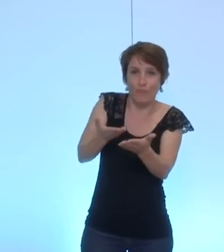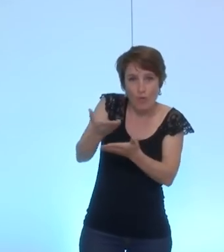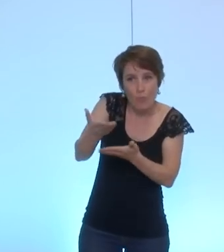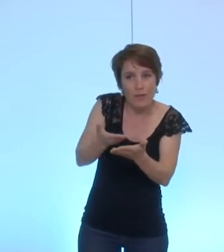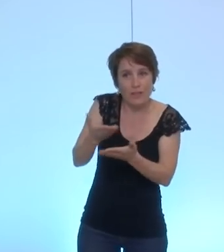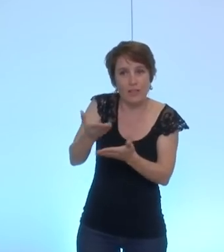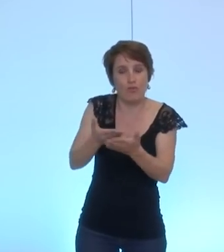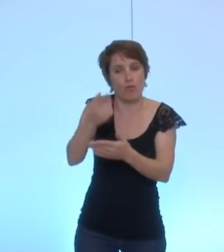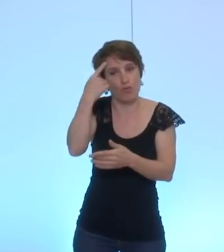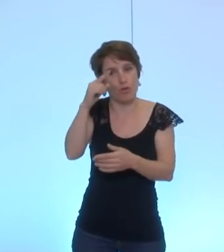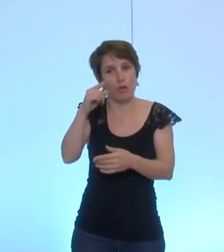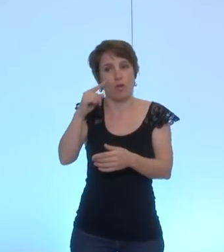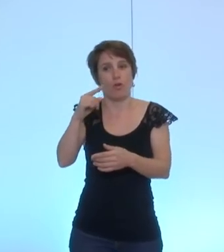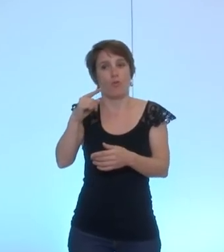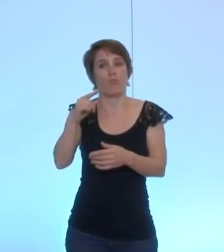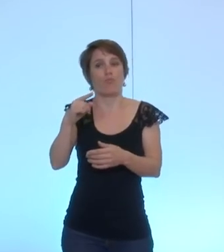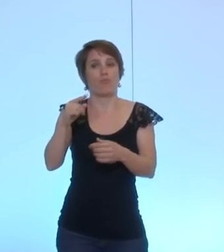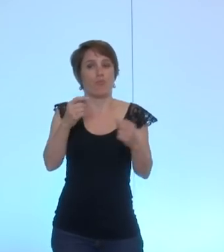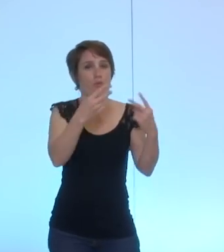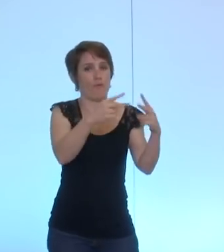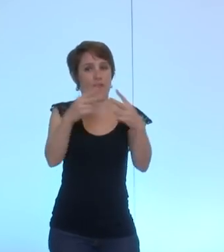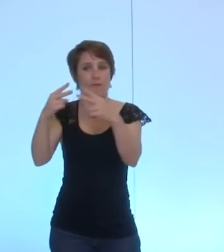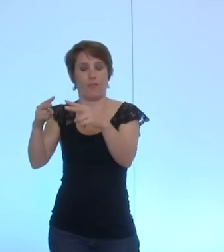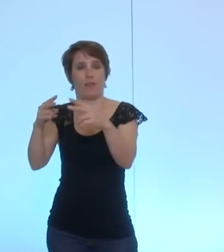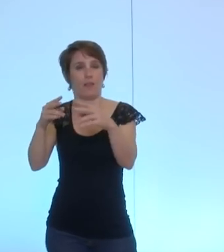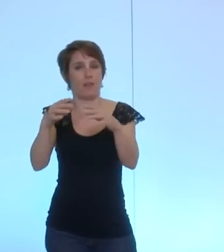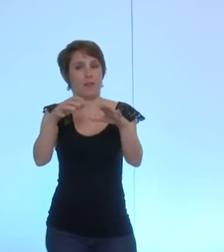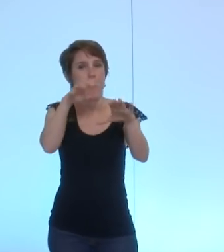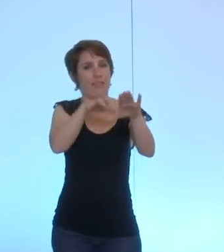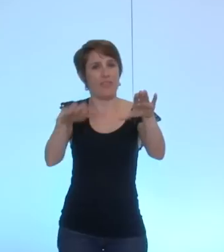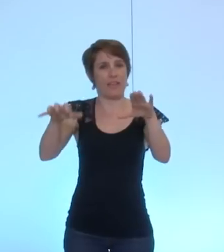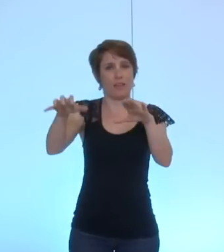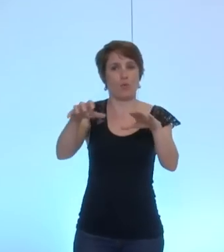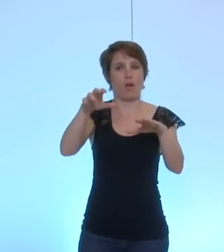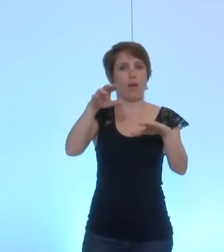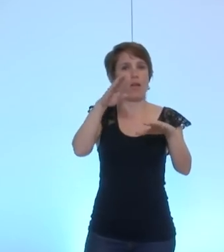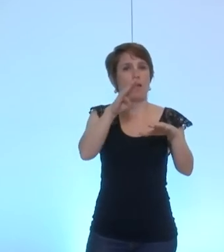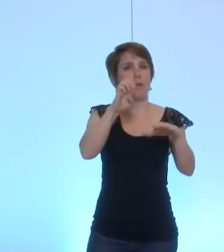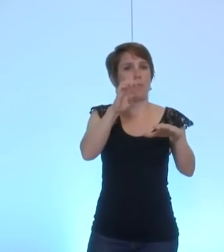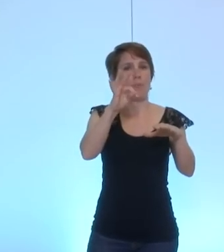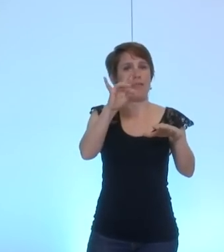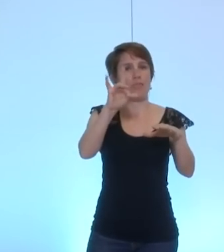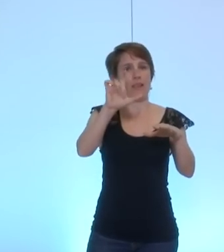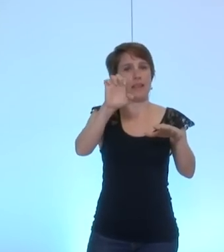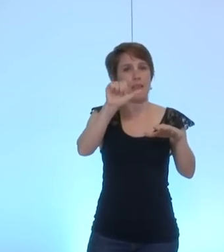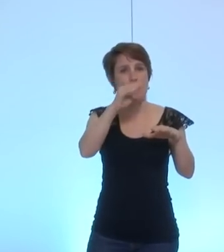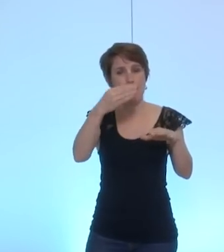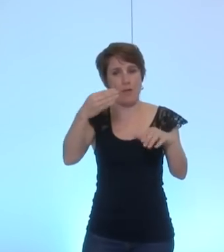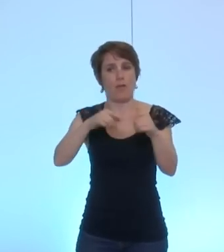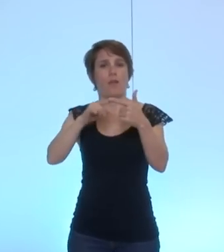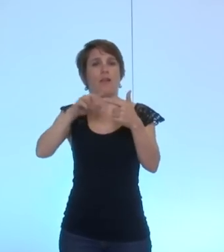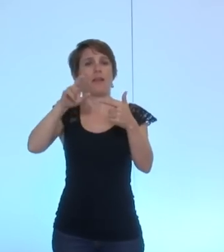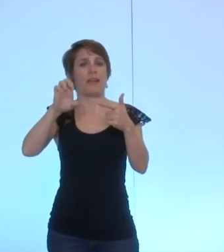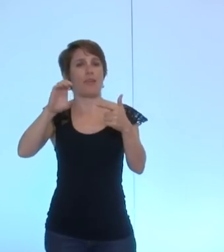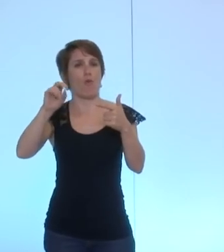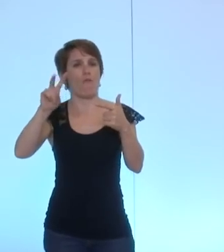Réovot et Vecléem qui sont les deux territoires avec lesquels nous travaillons l'un ville jumelée l'autre dans le cadre